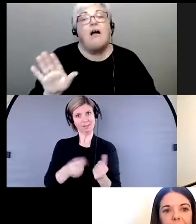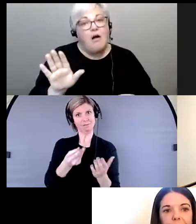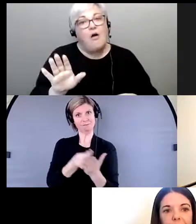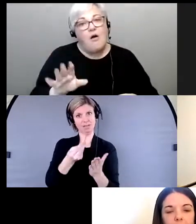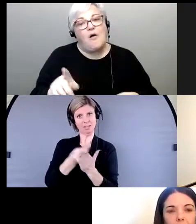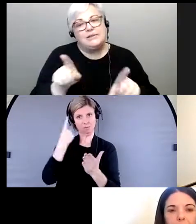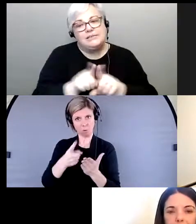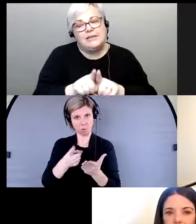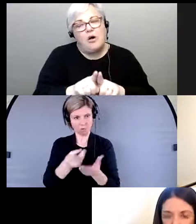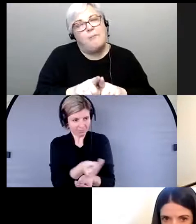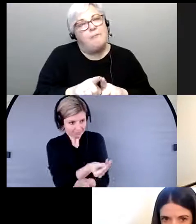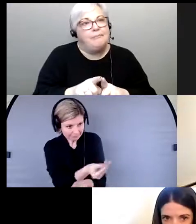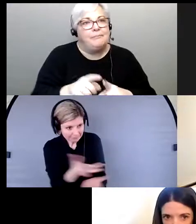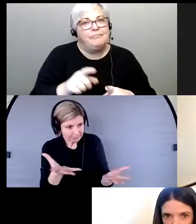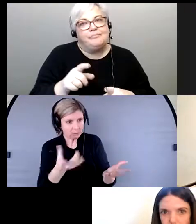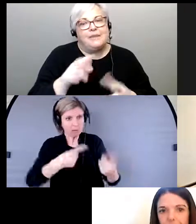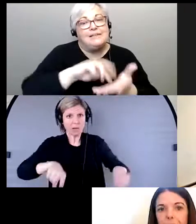organisations comme les autres doivent être vraiment